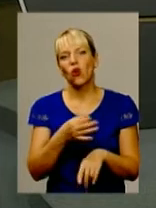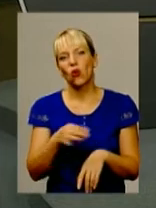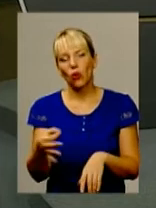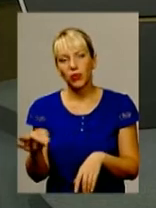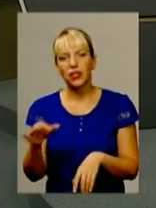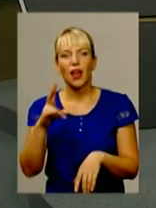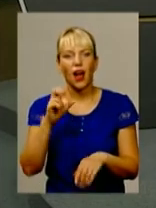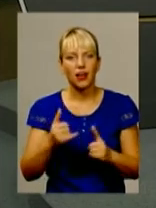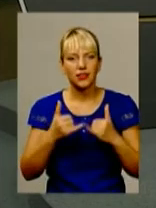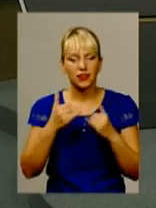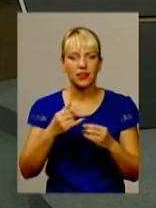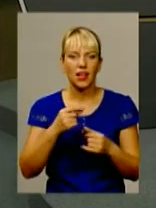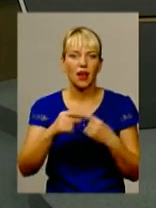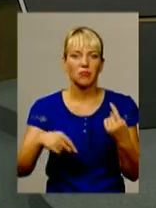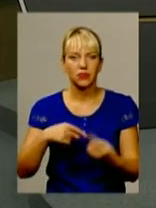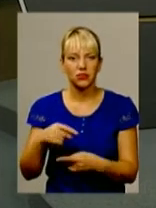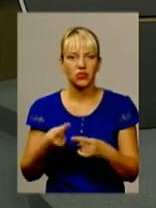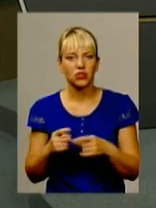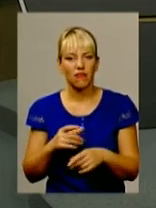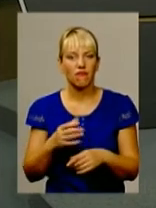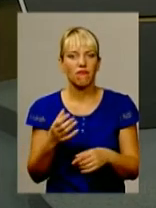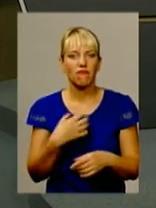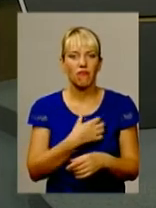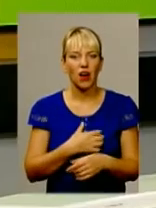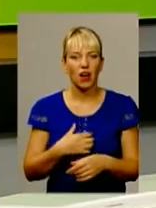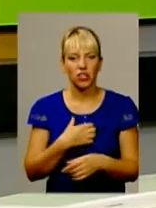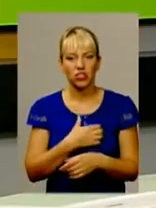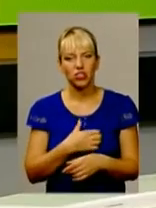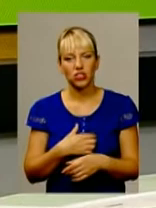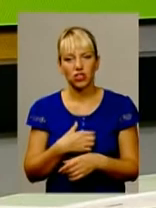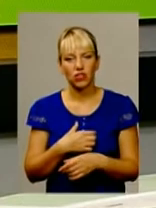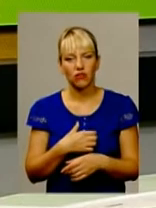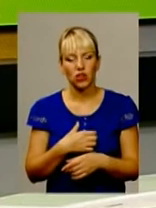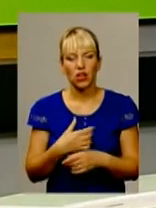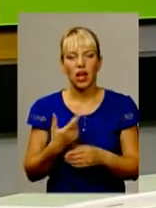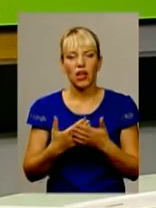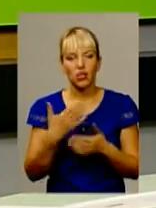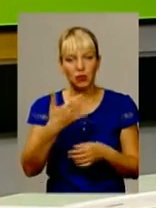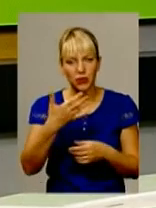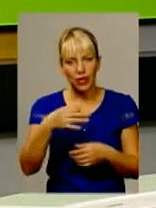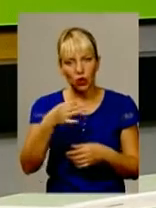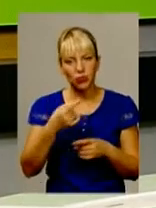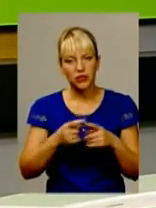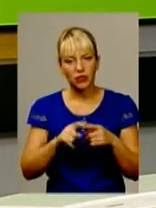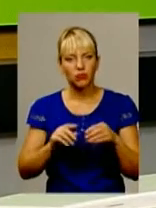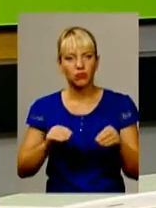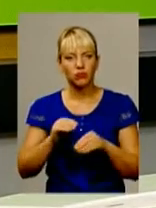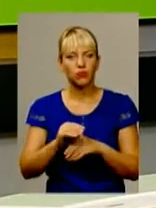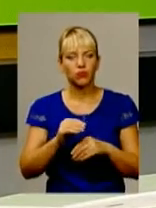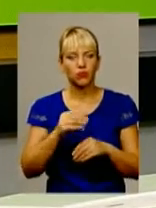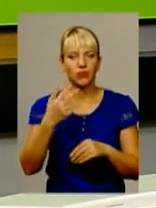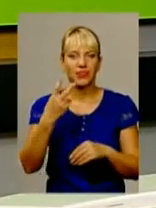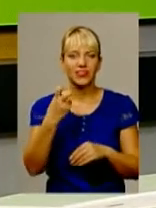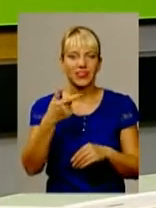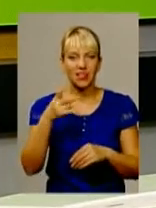сьогоднішній день перевезти тих самих 300 чи 400 пасажирів, тобто на 50 копійок – 200 гривень додаткових коштів. А для людей це